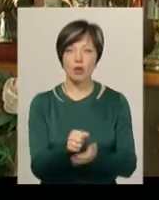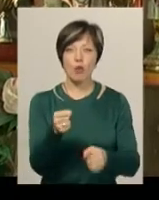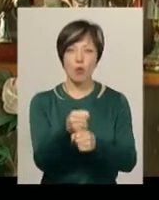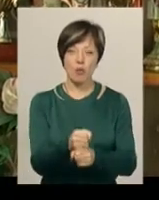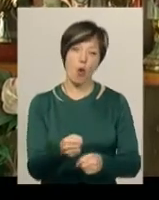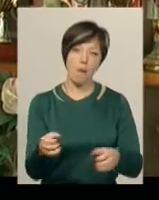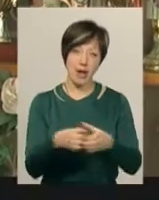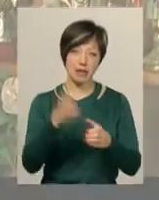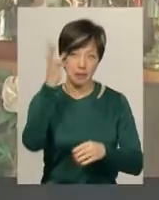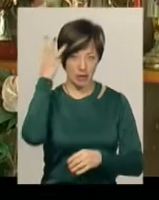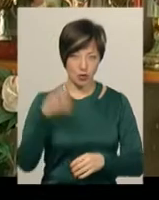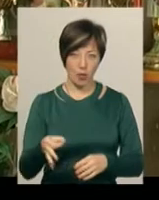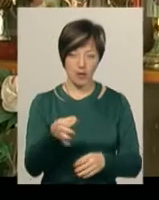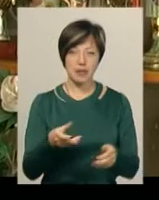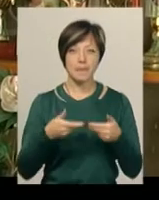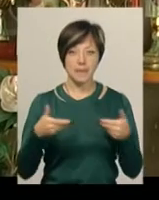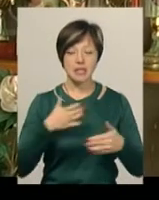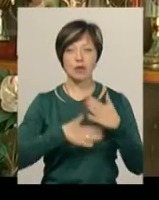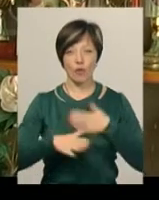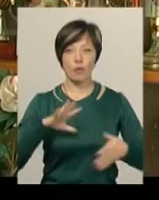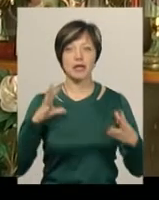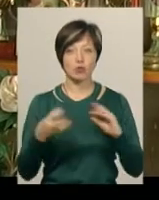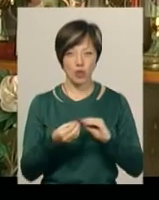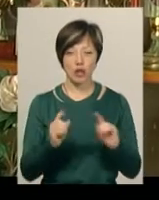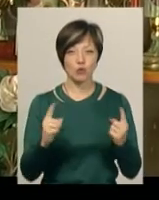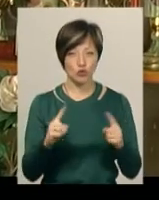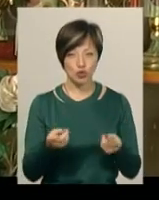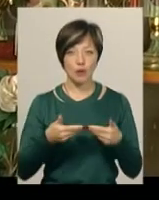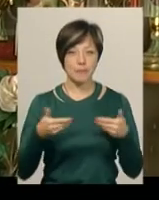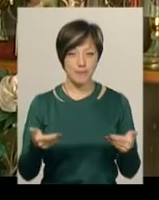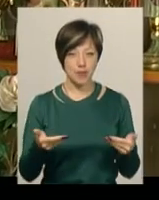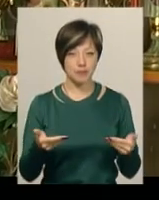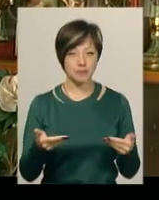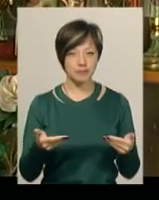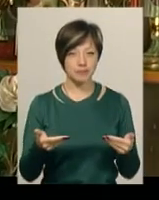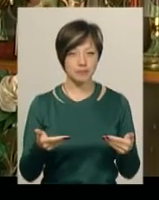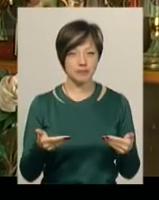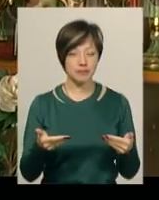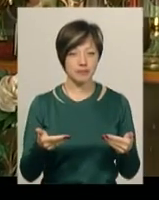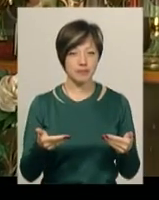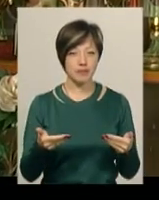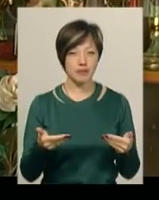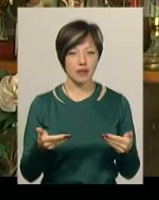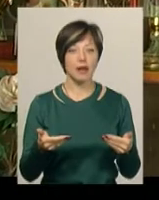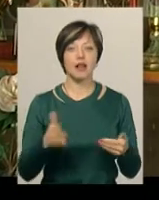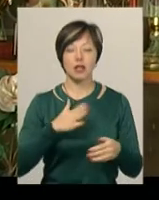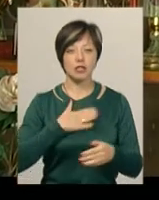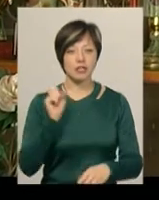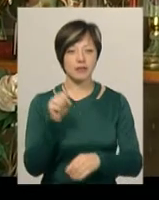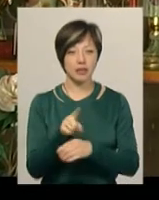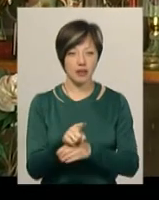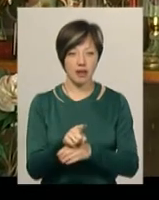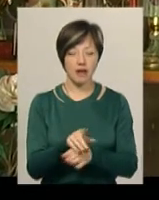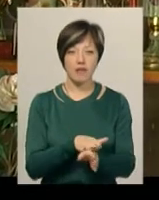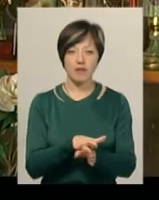команда Хмельницької області. Ми задоволені результатами, тому що ми покладені перед нами завдання, скажімо так,